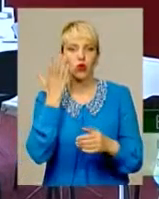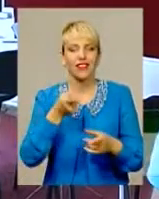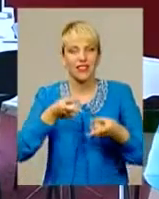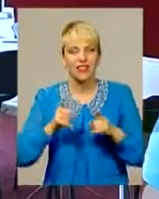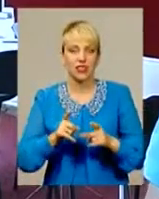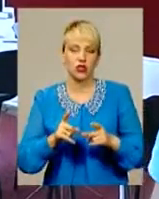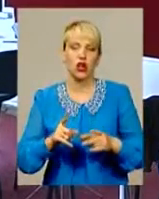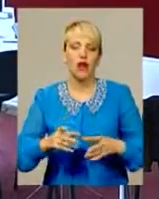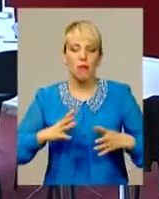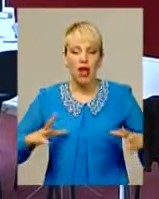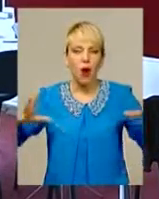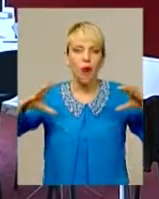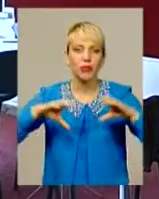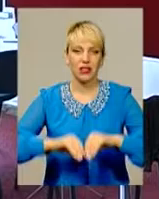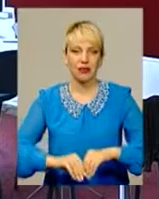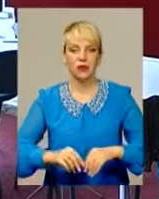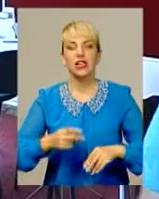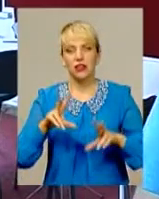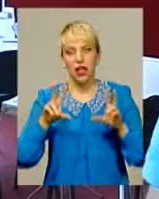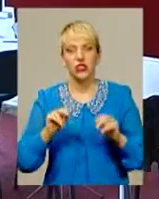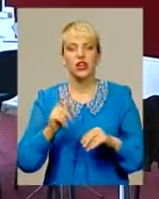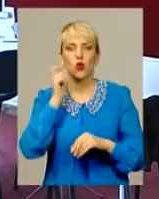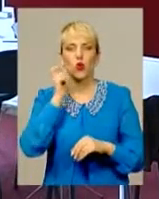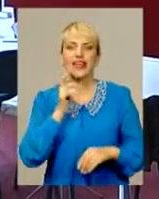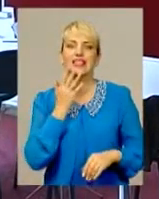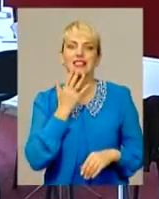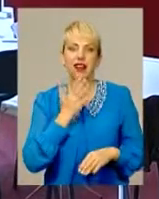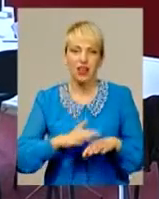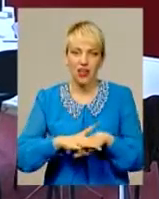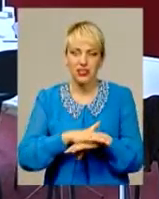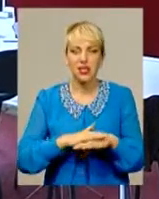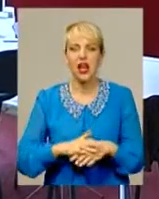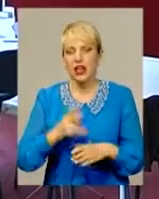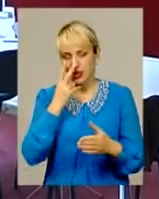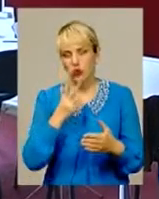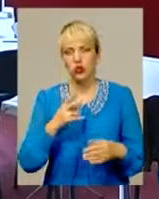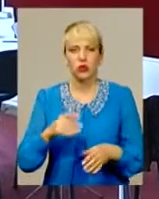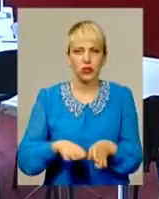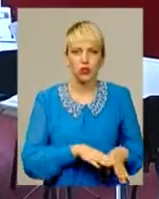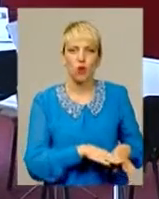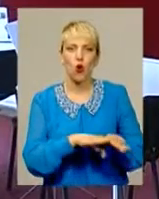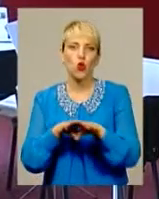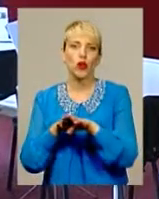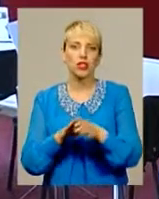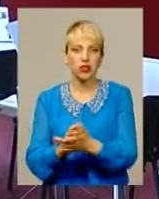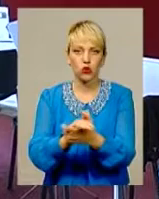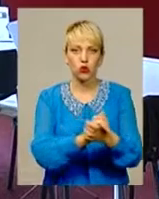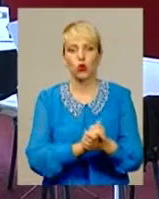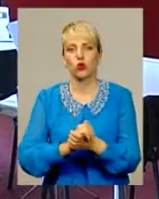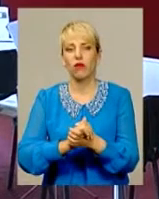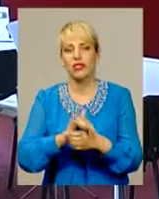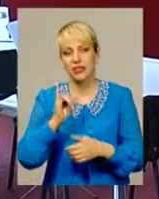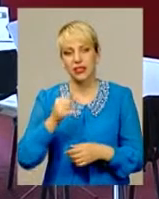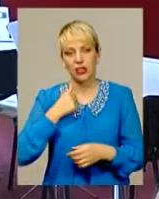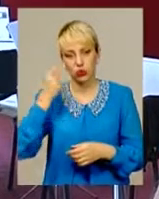Зараз, на щастя, українська нація демонструє таку монолітність, згуртованість. Я